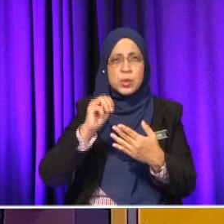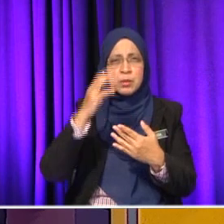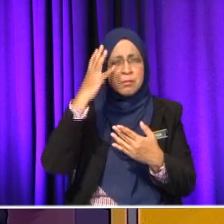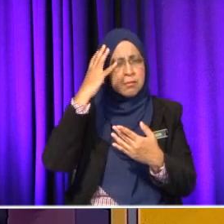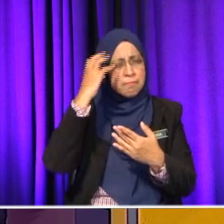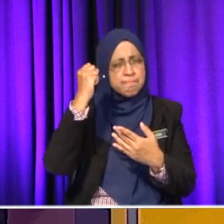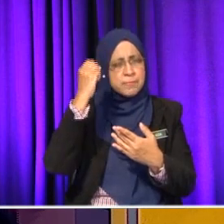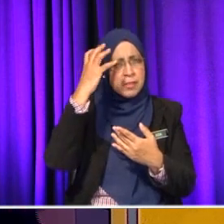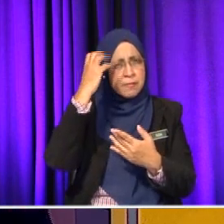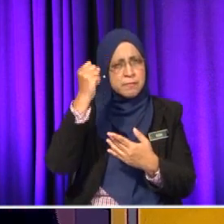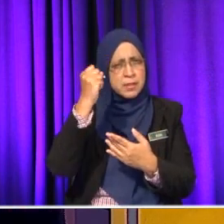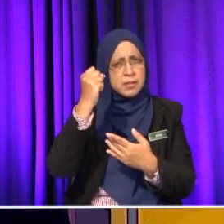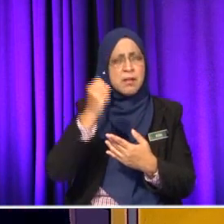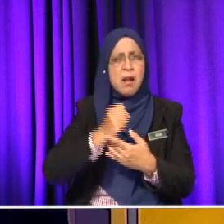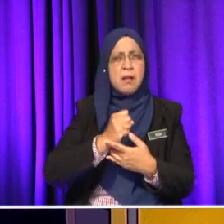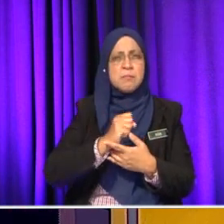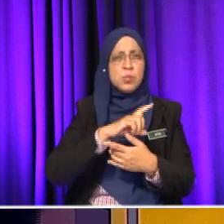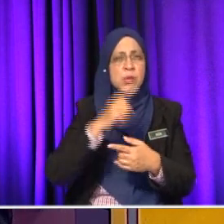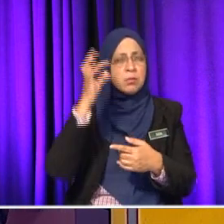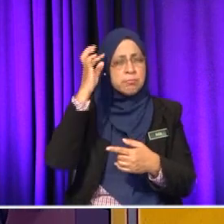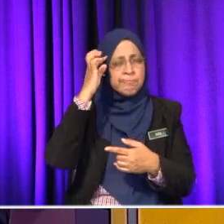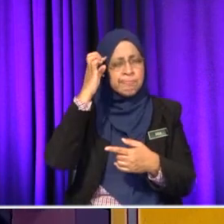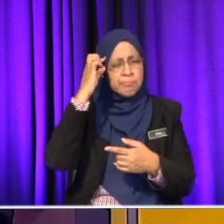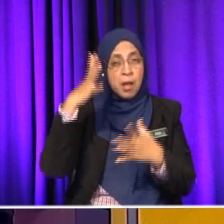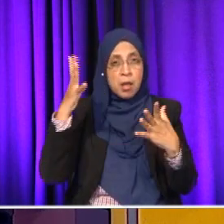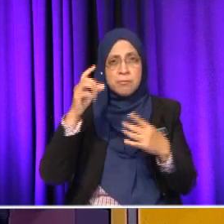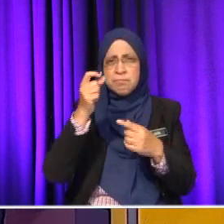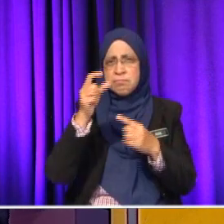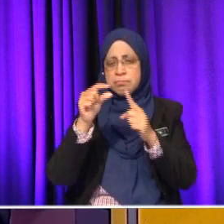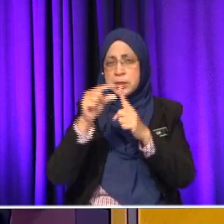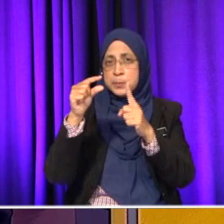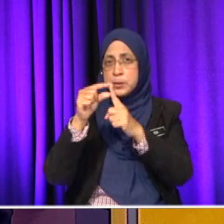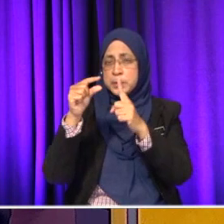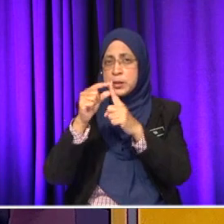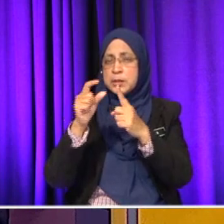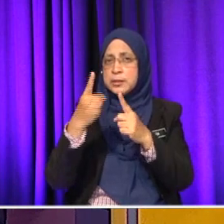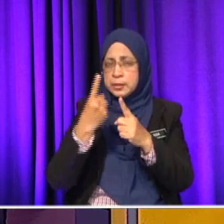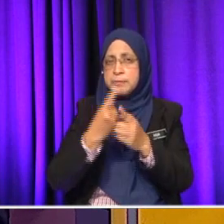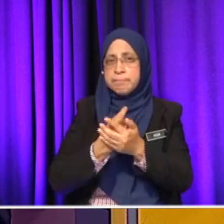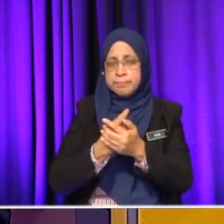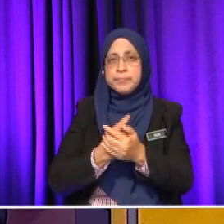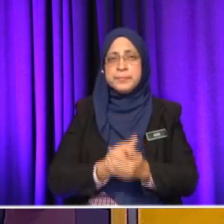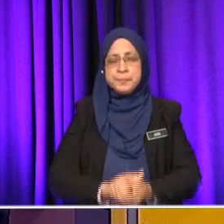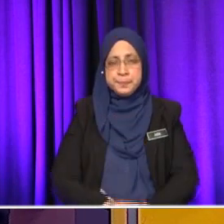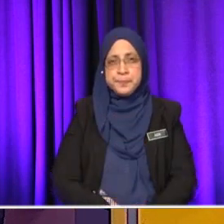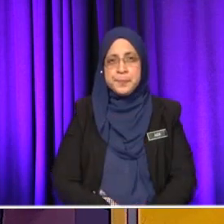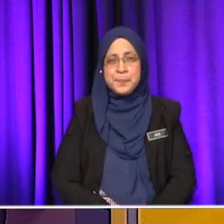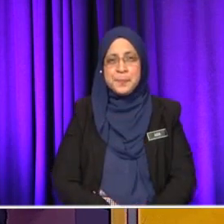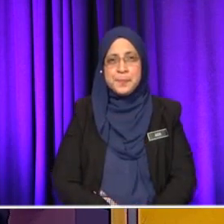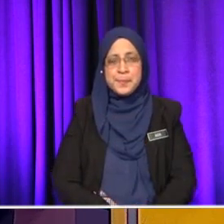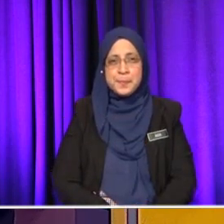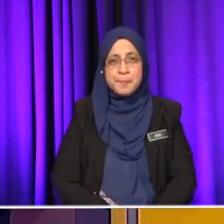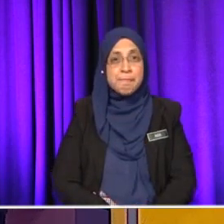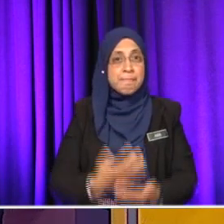kita recall lah. Dia bukan thinking lah. Kertas satu, bahagian B tu. Yang kita kena thinking. Nanti kita tengok nantilah, untuk segmen seterusnya.